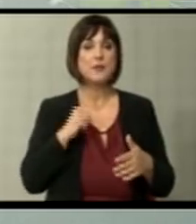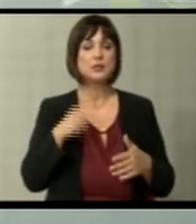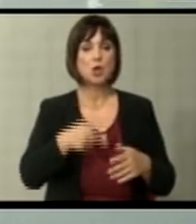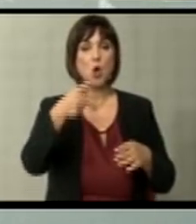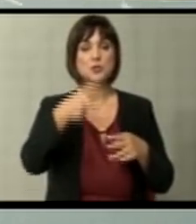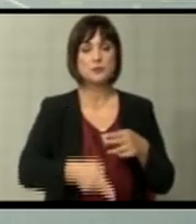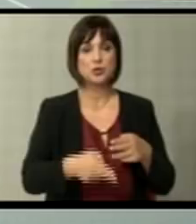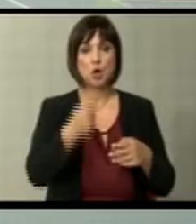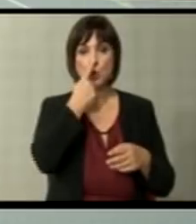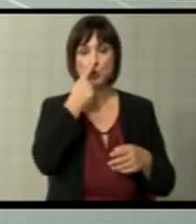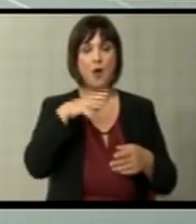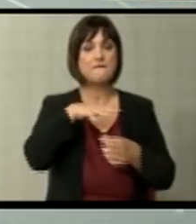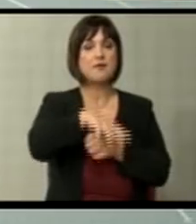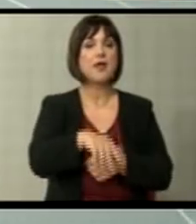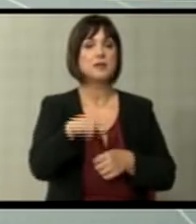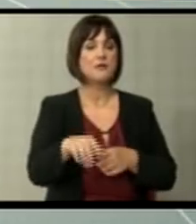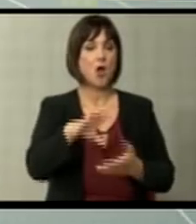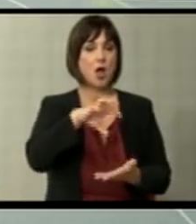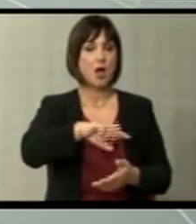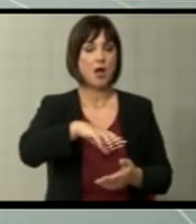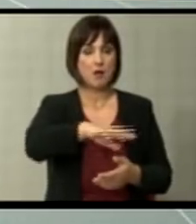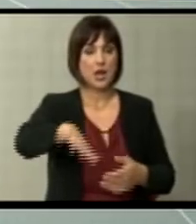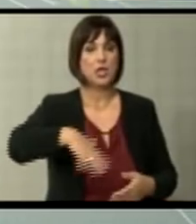да го спречи руското влијање во регионато?